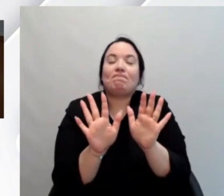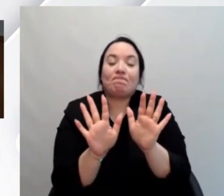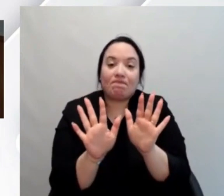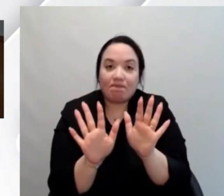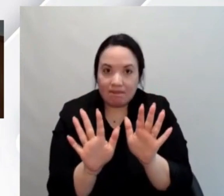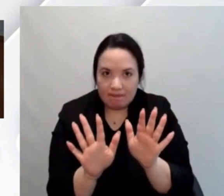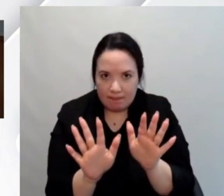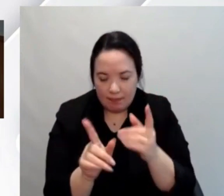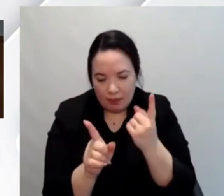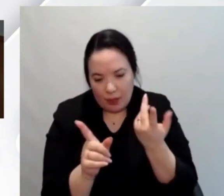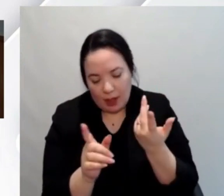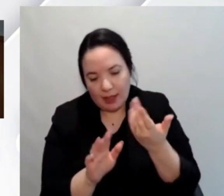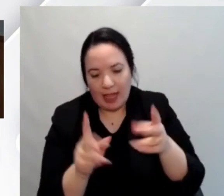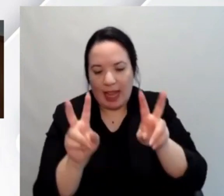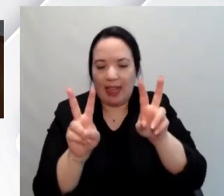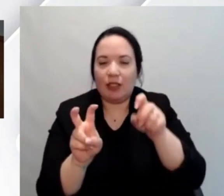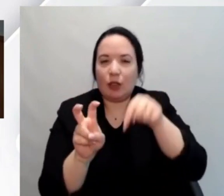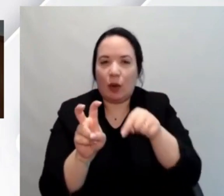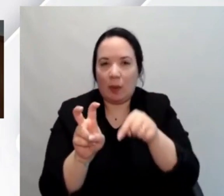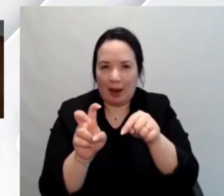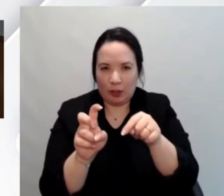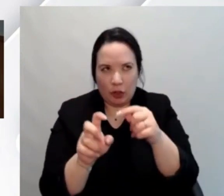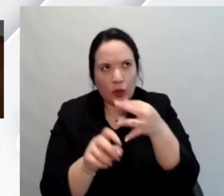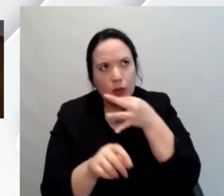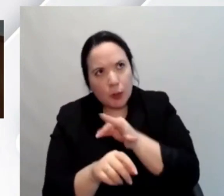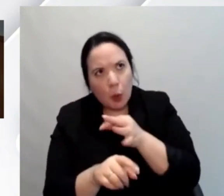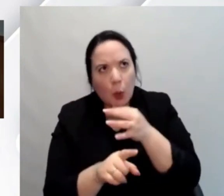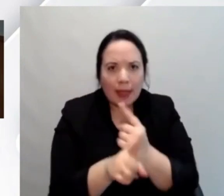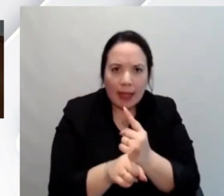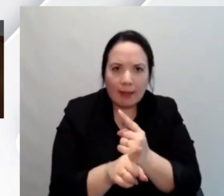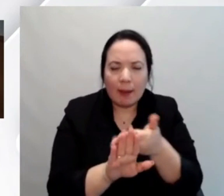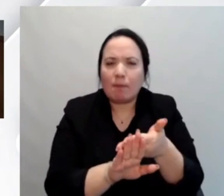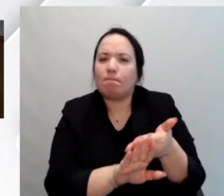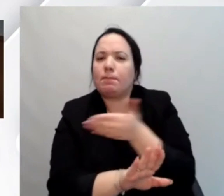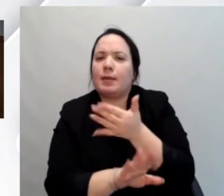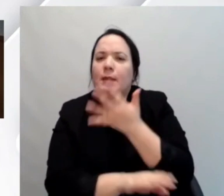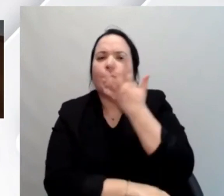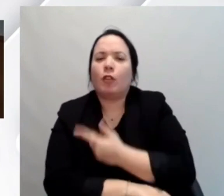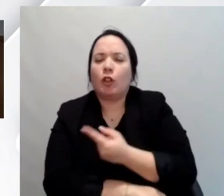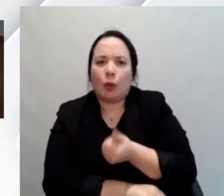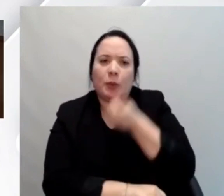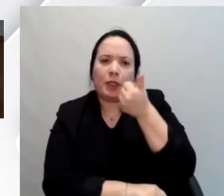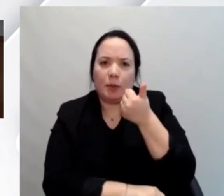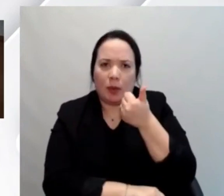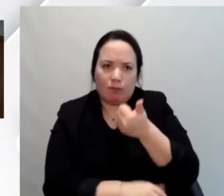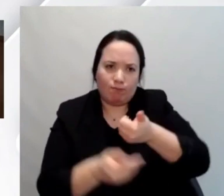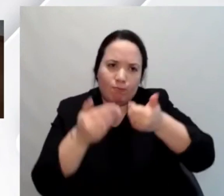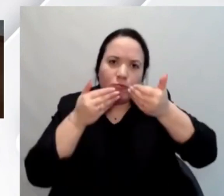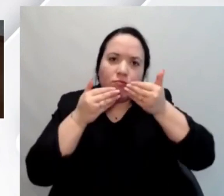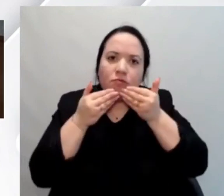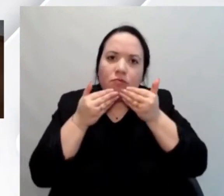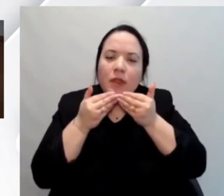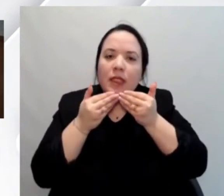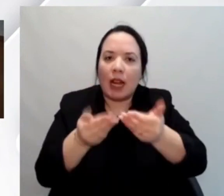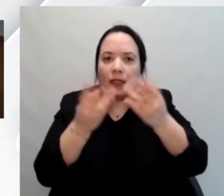ancorché brevemente diciamo la questione desidero anch'io rivolgere un ringraziamento